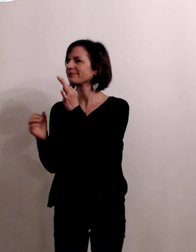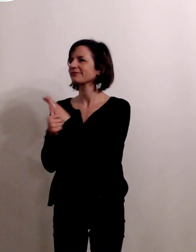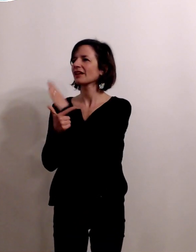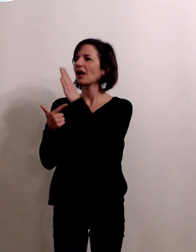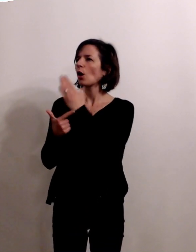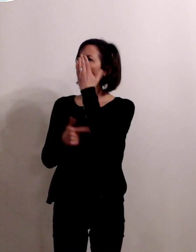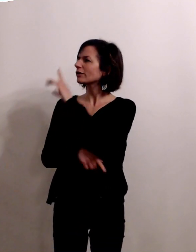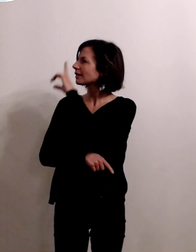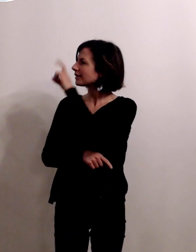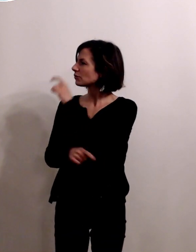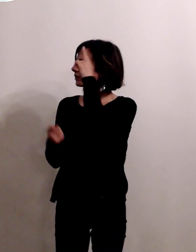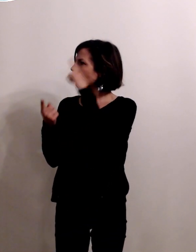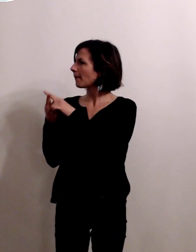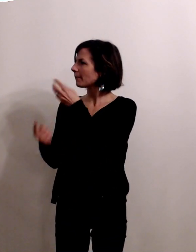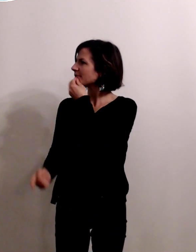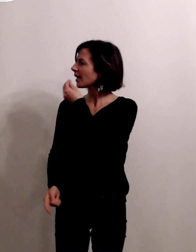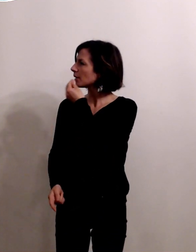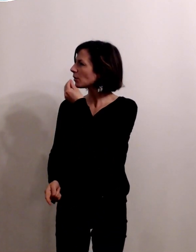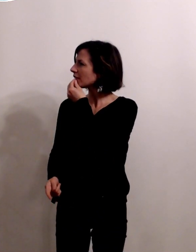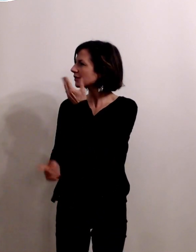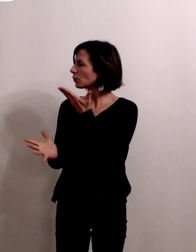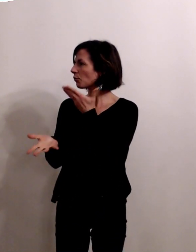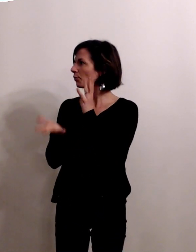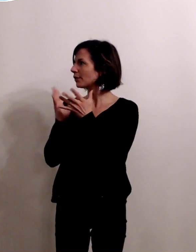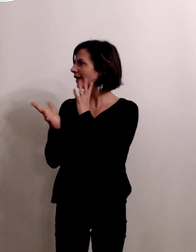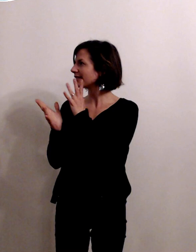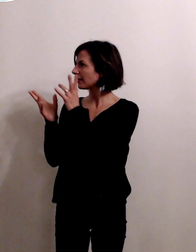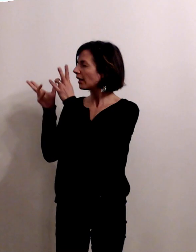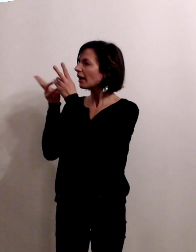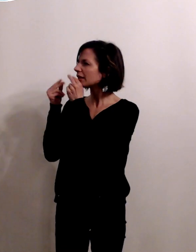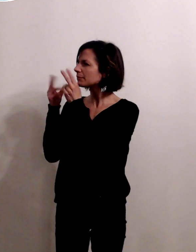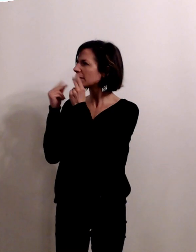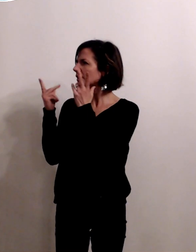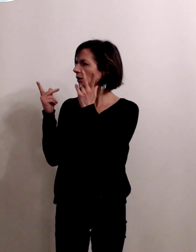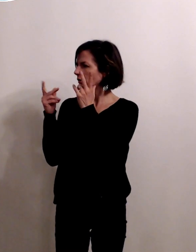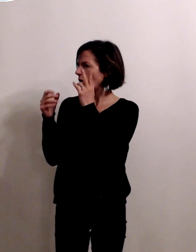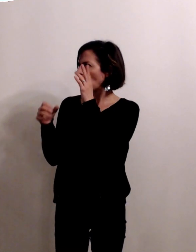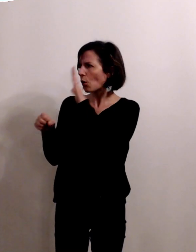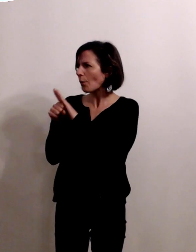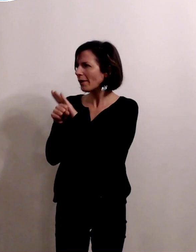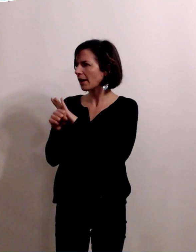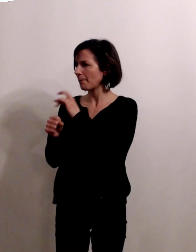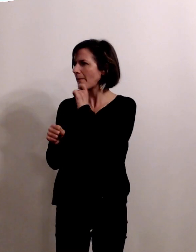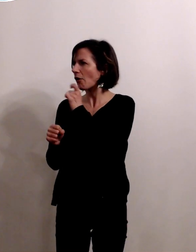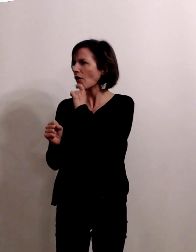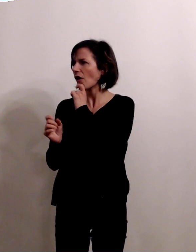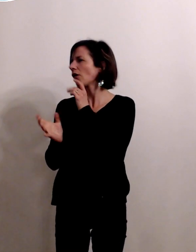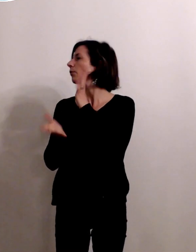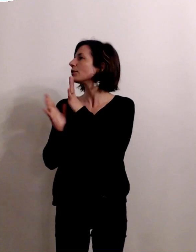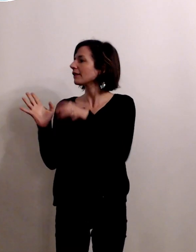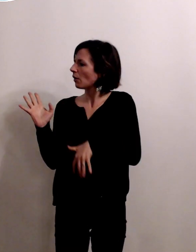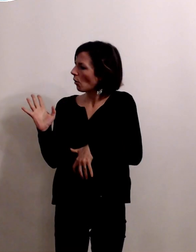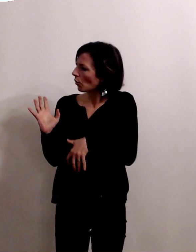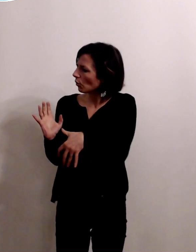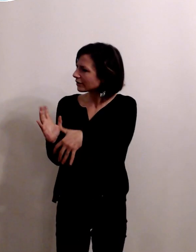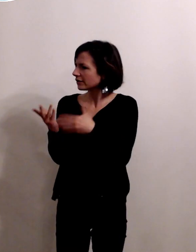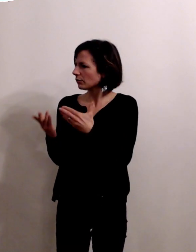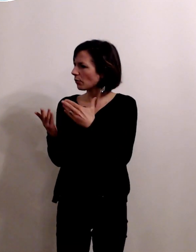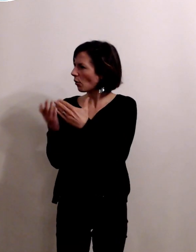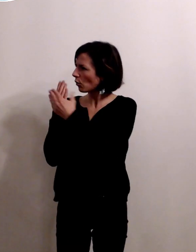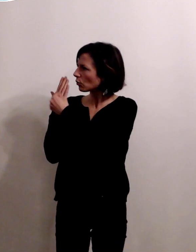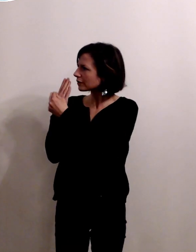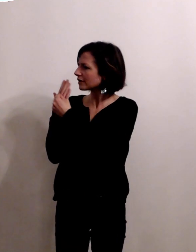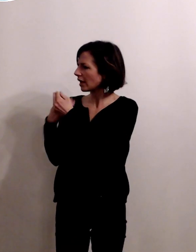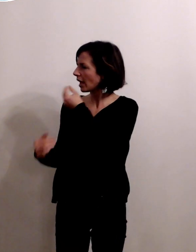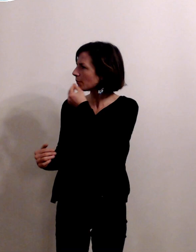'alimentation qu'on a peut-être un peu moins évoqué est-ce qu'il y a des pratiques aujourd'hui sur l'alimentation en de grossesse il y eu